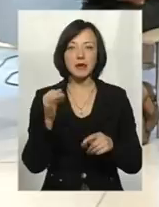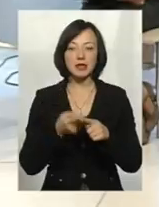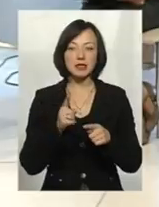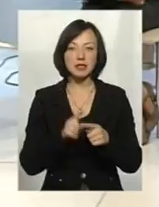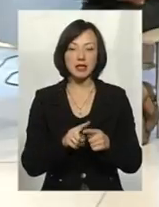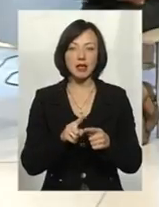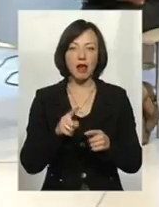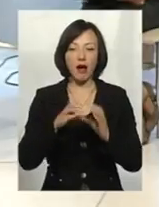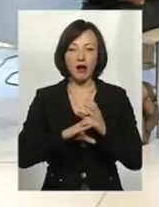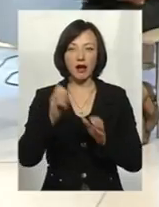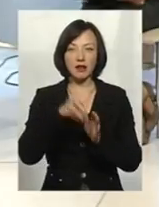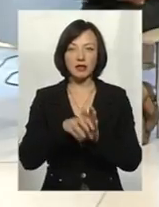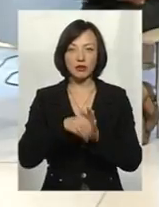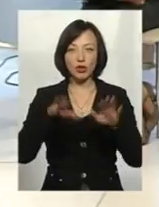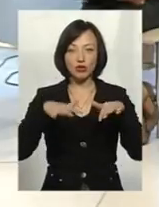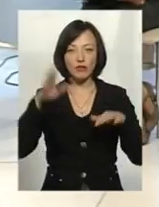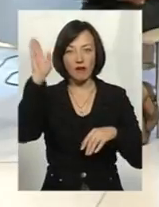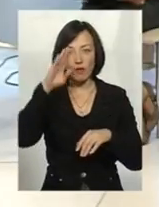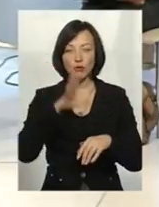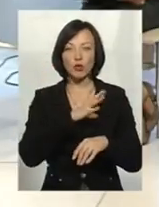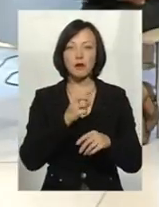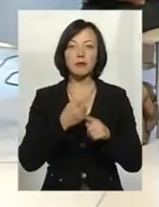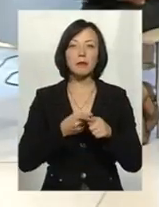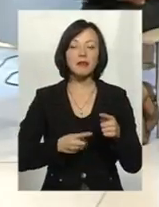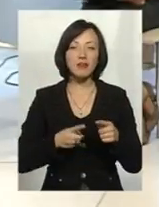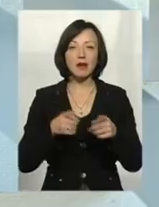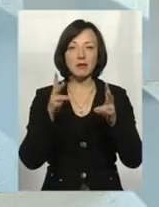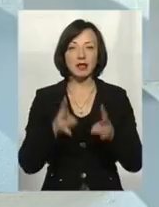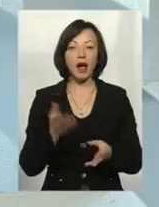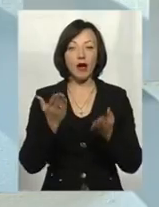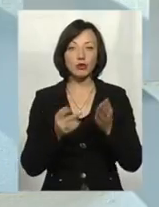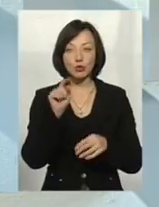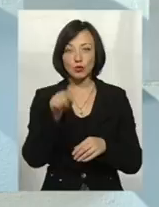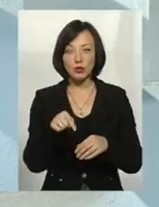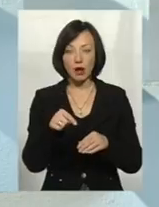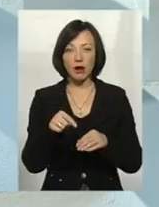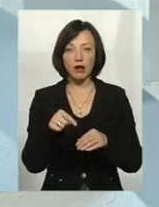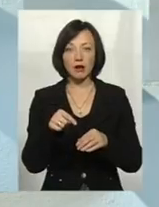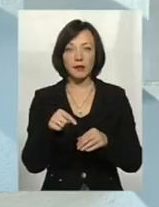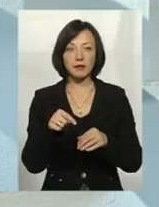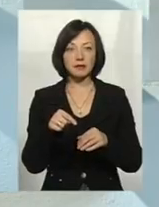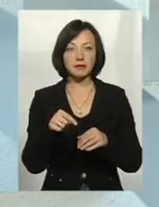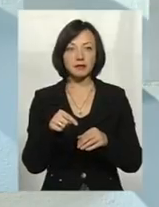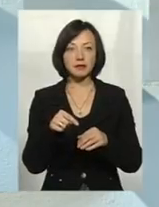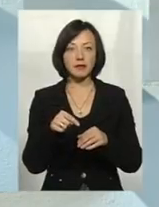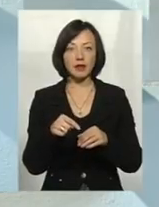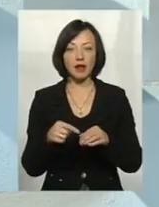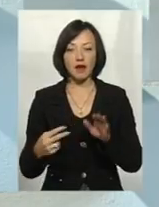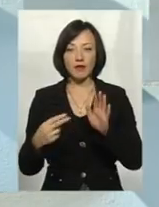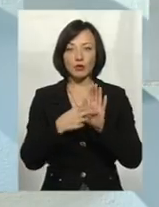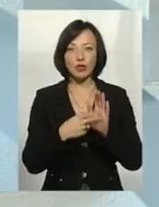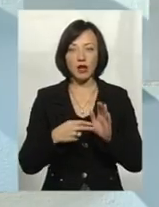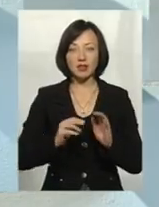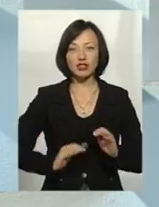зливовій каналізації йшли тільки дощові води, то було б це півбіди. А якщо туди підключається частне домоволодіння